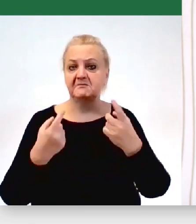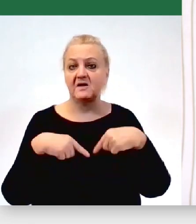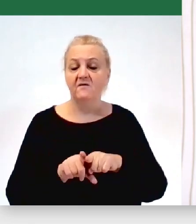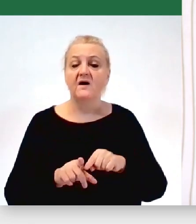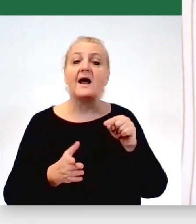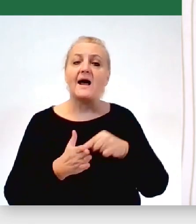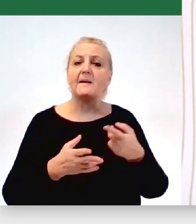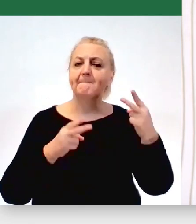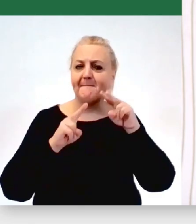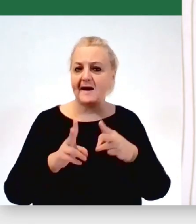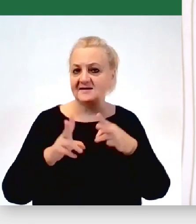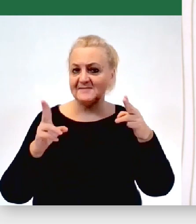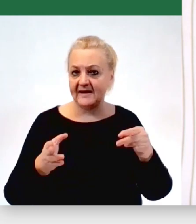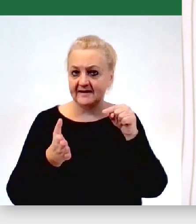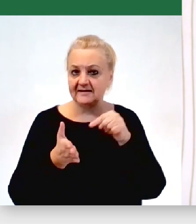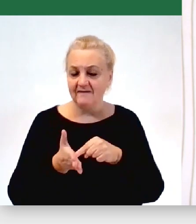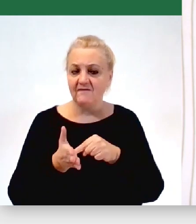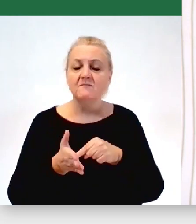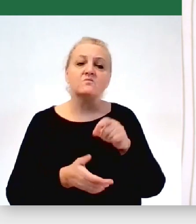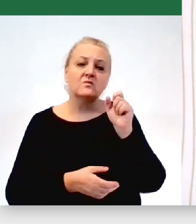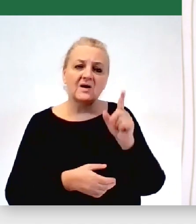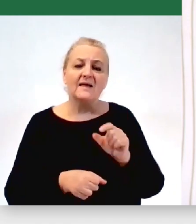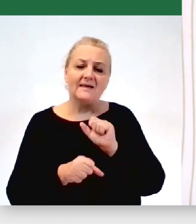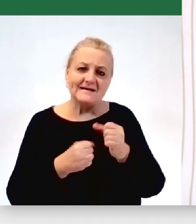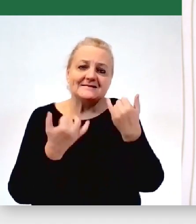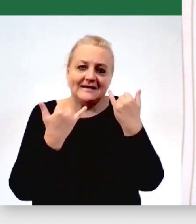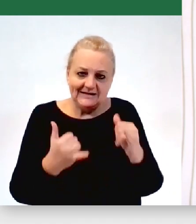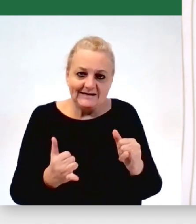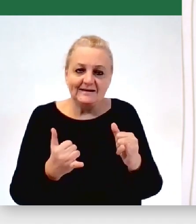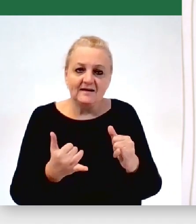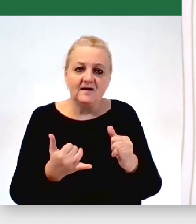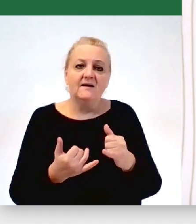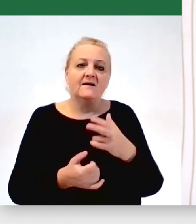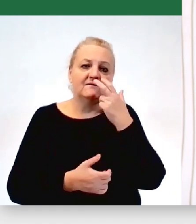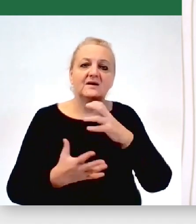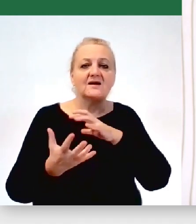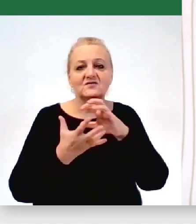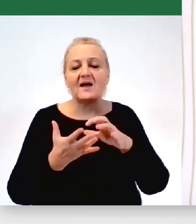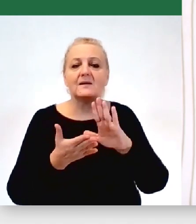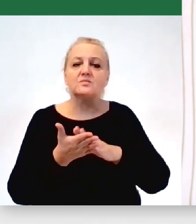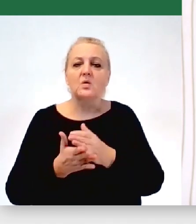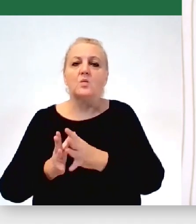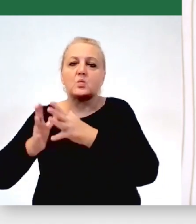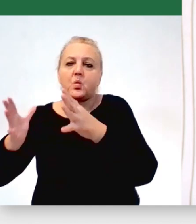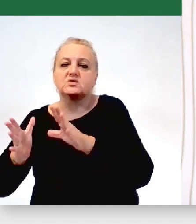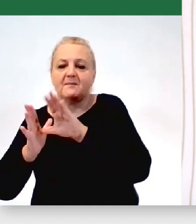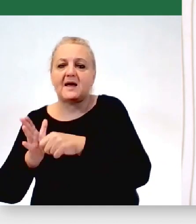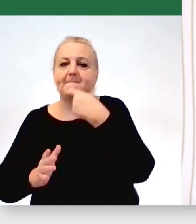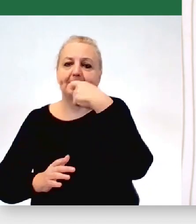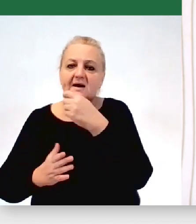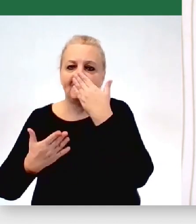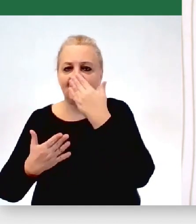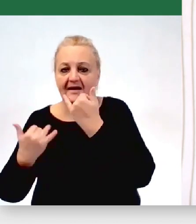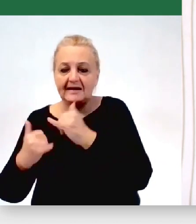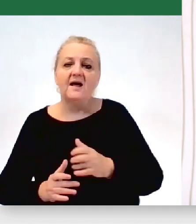perspektywy, to ona jest oczywiście inna, bo inaczej widać świat z perspektywy dużego miasta i prezydenta, inaczej trochę